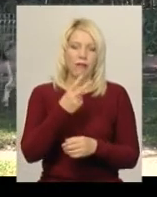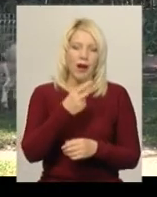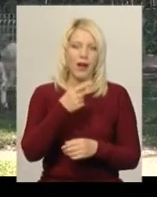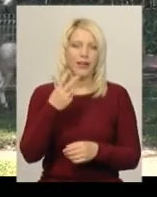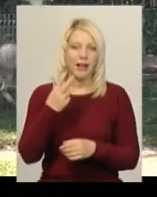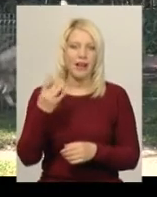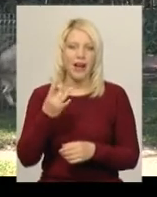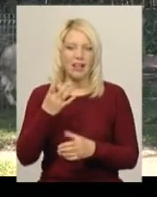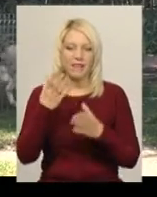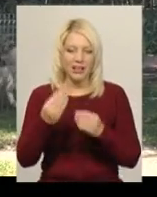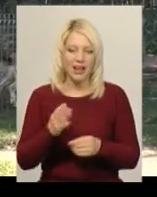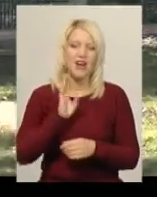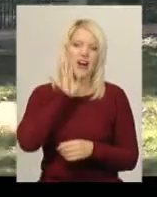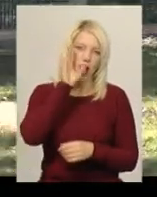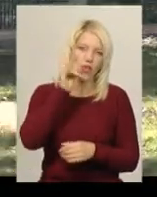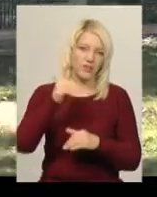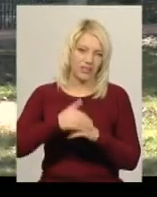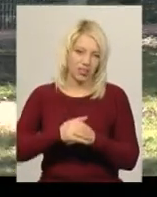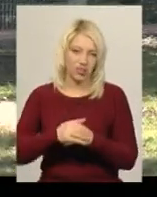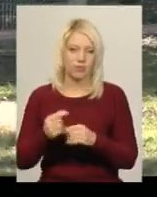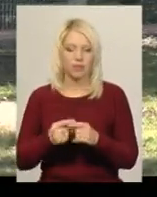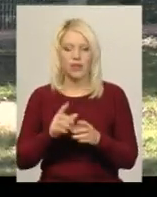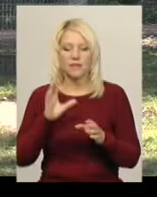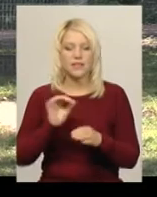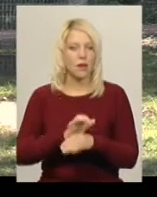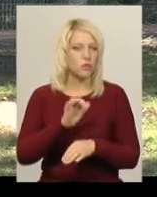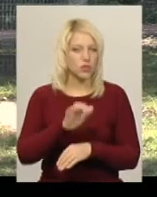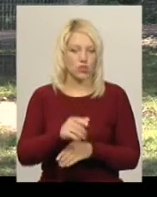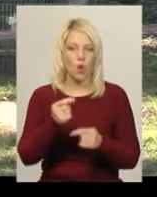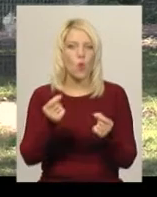день, зранку і ввечері. Все постачається, крупи,